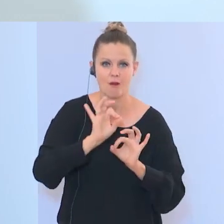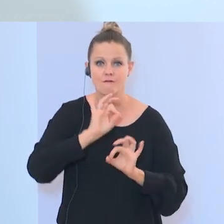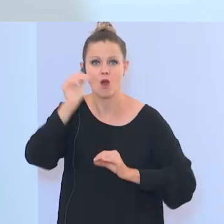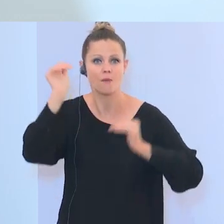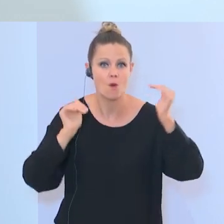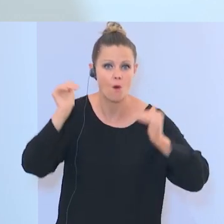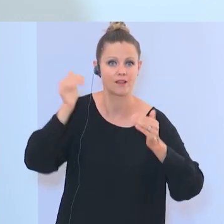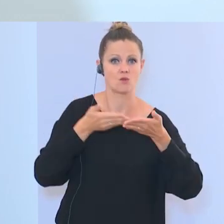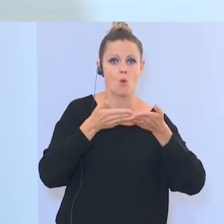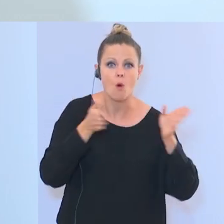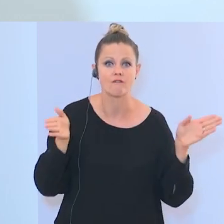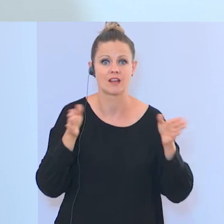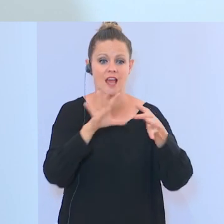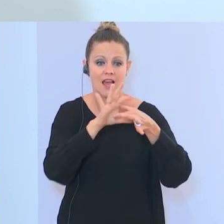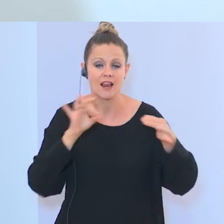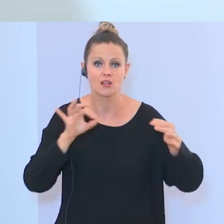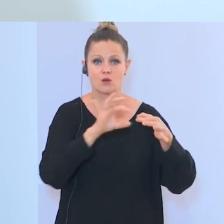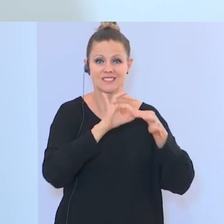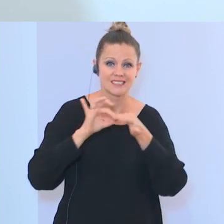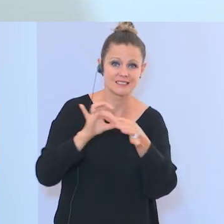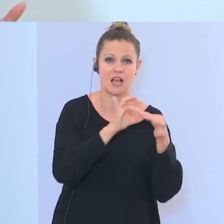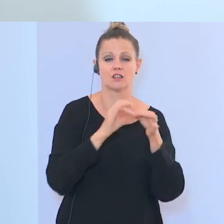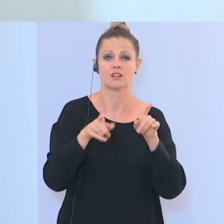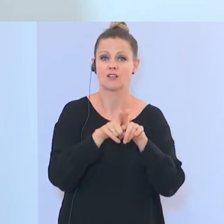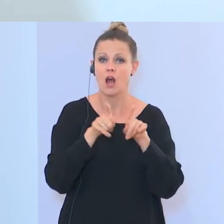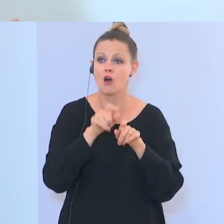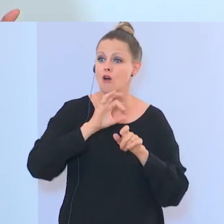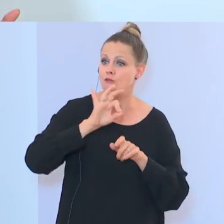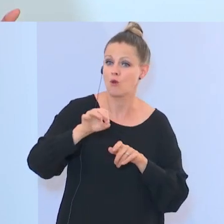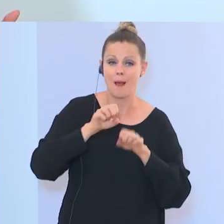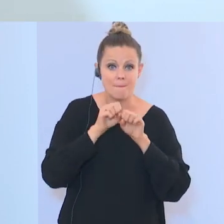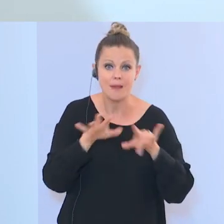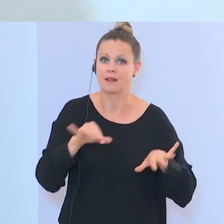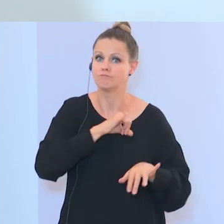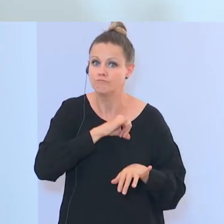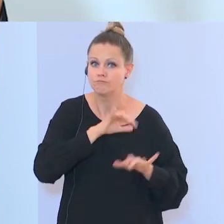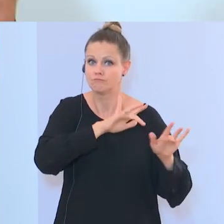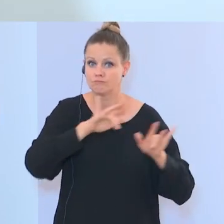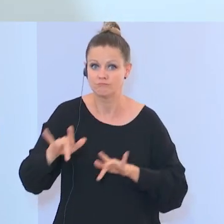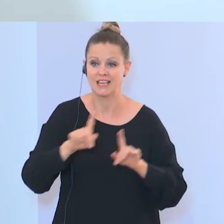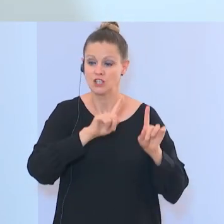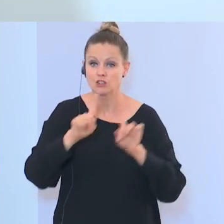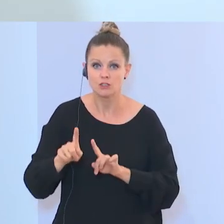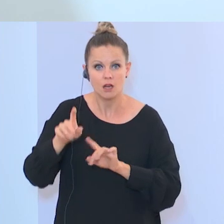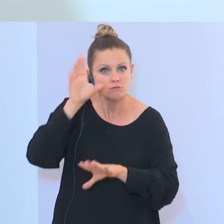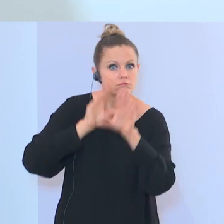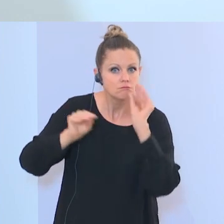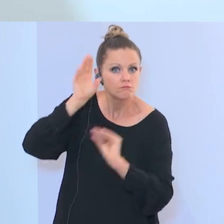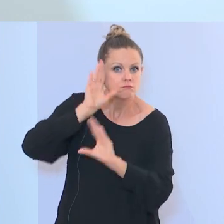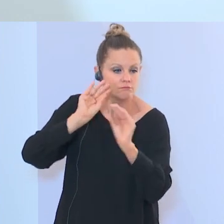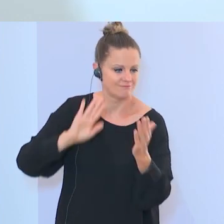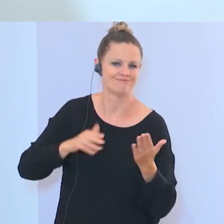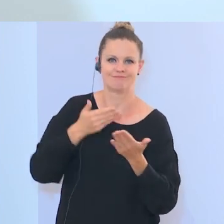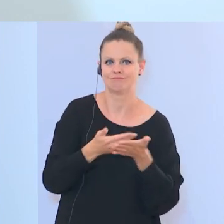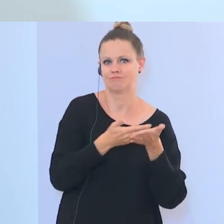Öffentlichkeit, für die Religionsgesellschaften, für die interessierten Medien. Es geht darum, dass alles, was die Stelle auch in Erfahrung bringt, zur Verfügung